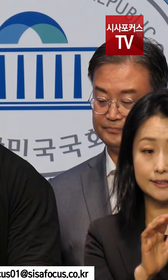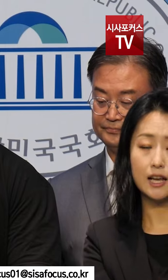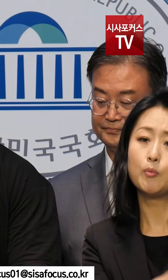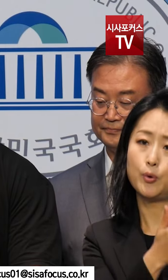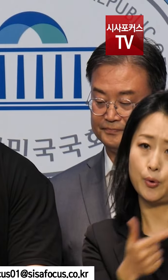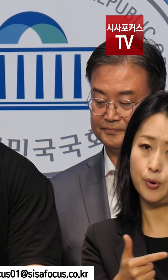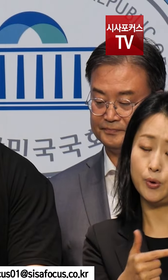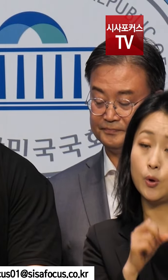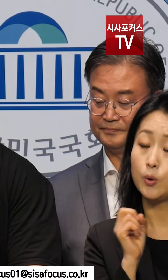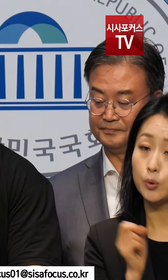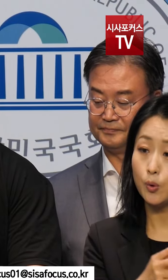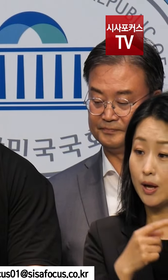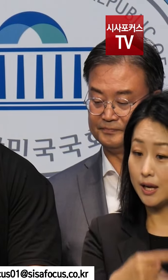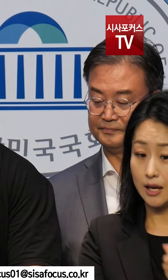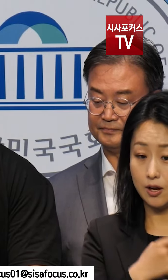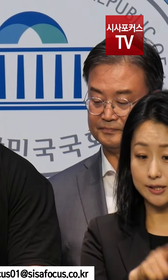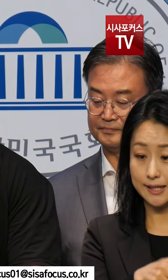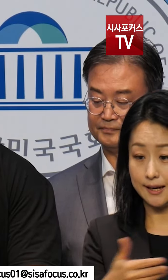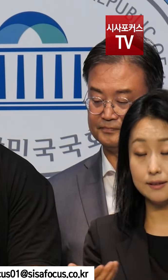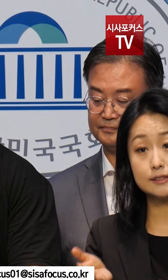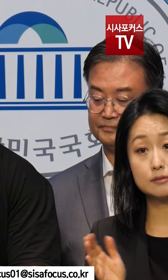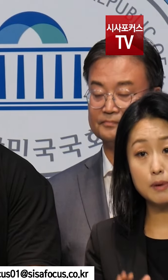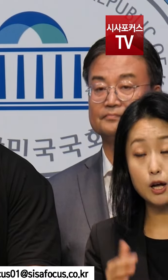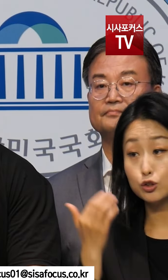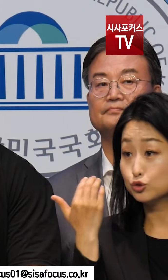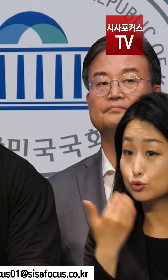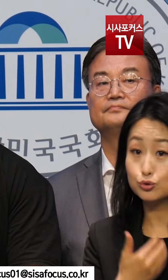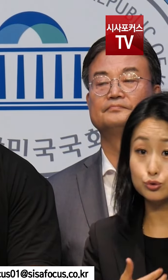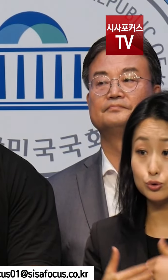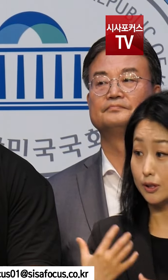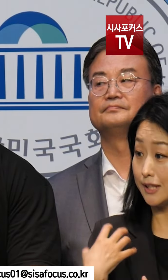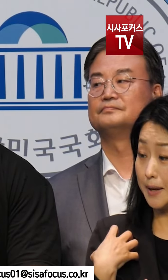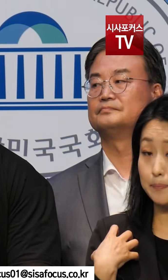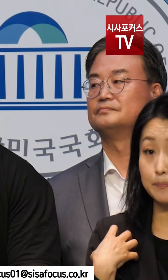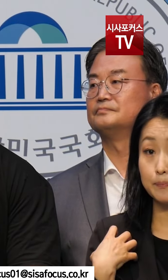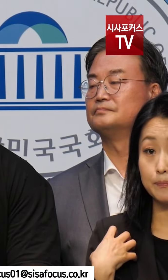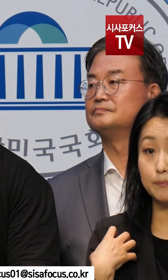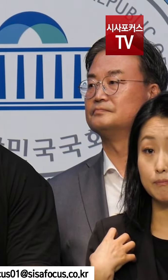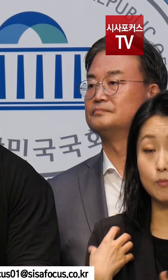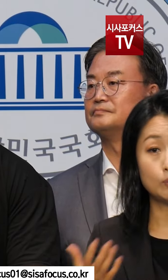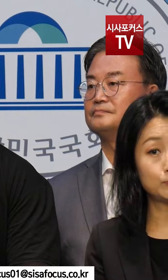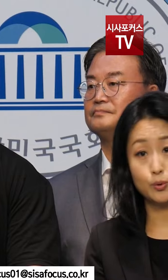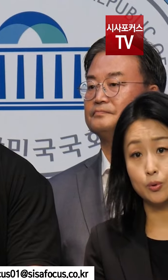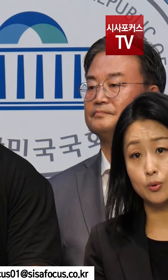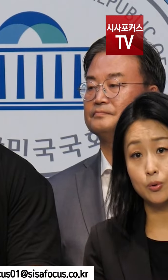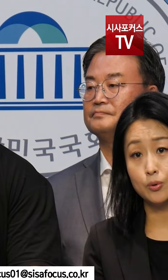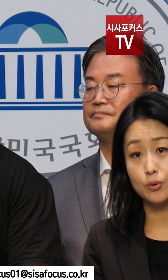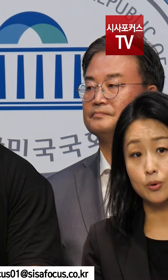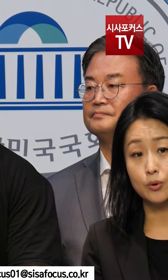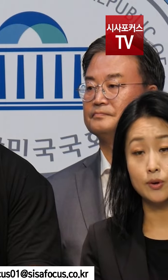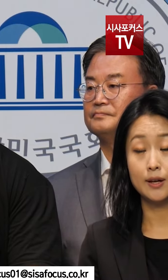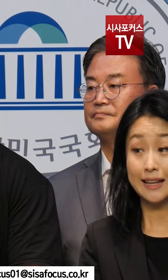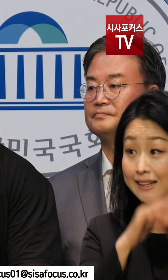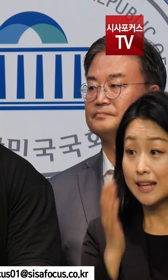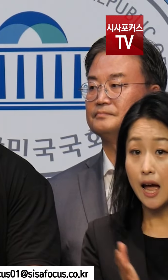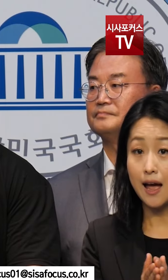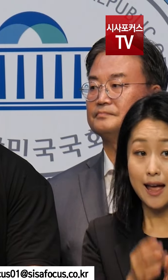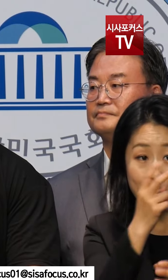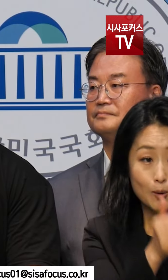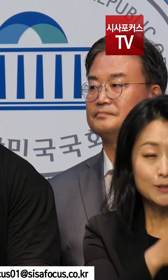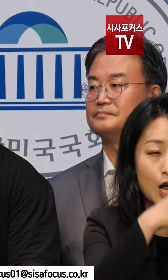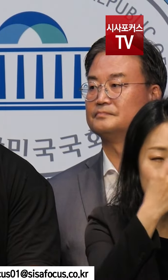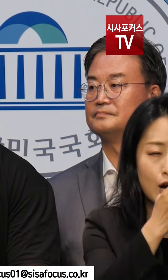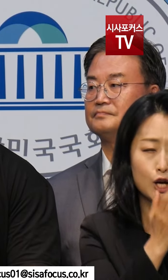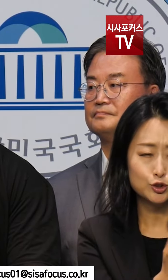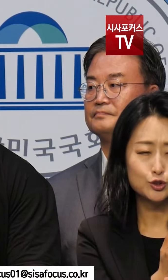불거졌으며 1년이 지난 이 시점에서도 어느 누구도 책임지는 사람은 나타나지 않고 있습니다. 모두 하나같이 검찰에서